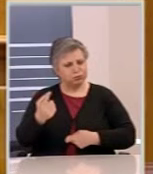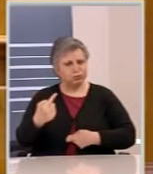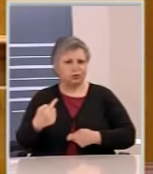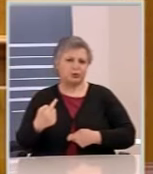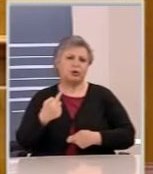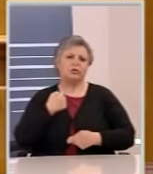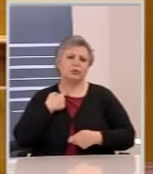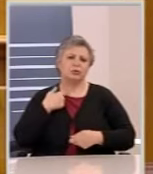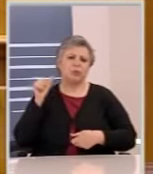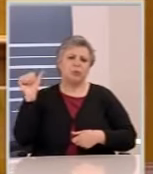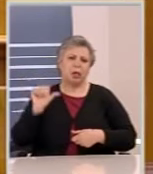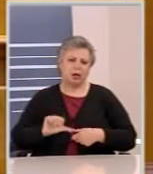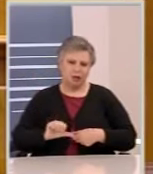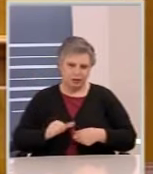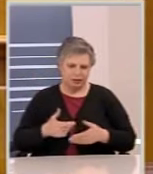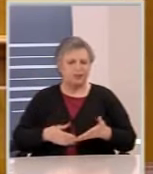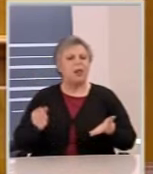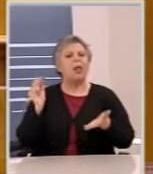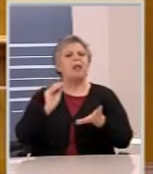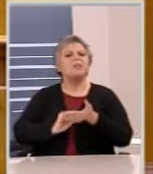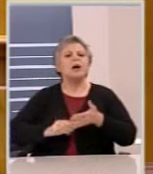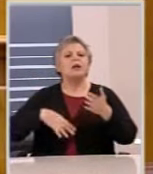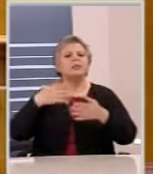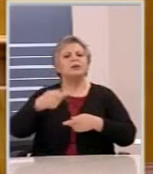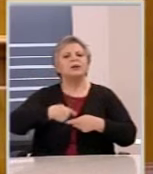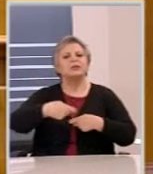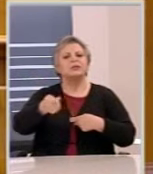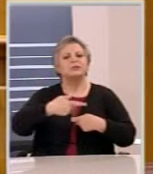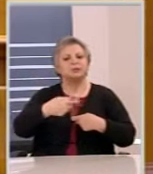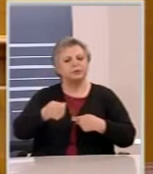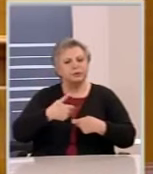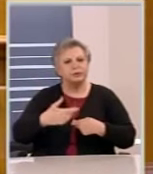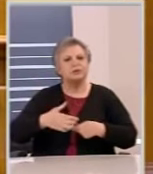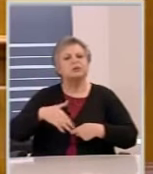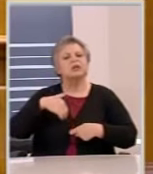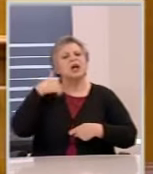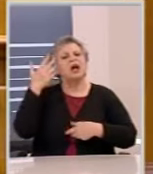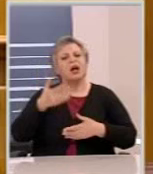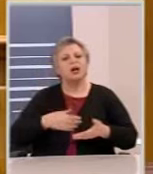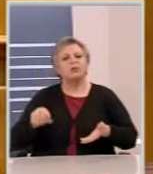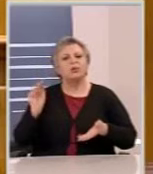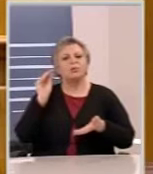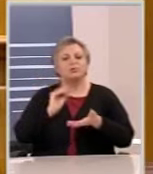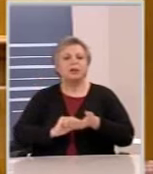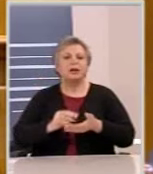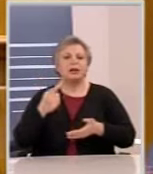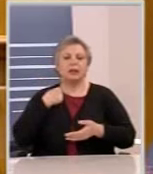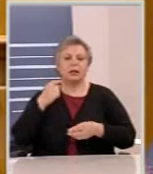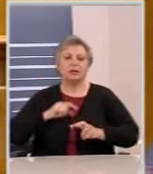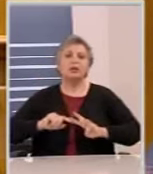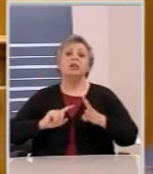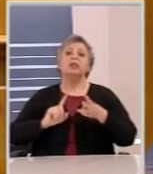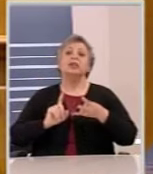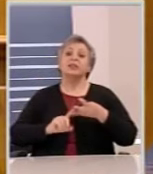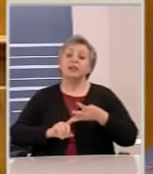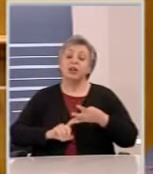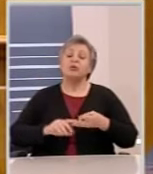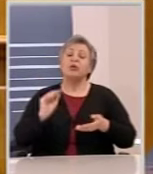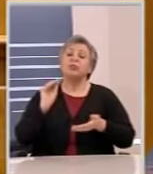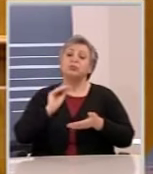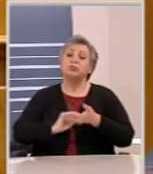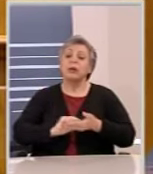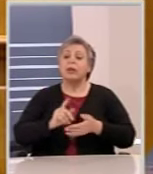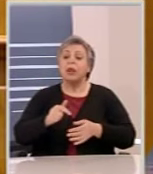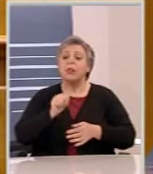ξαναπάει στο καζίνο, ξαναπαίζει όλα στο μαύρο, ξαναχάνει και πάει και για τρίτη φορά ξανά όλα στο μαύρο,